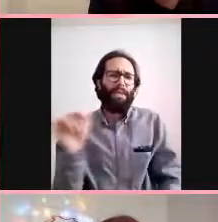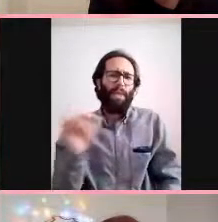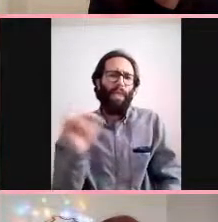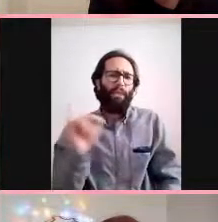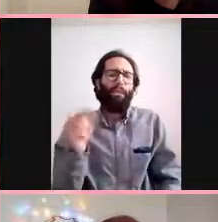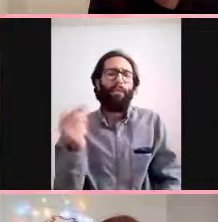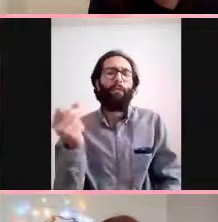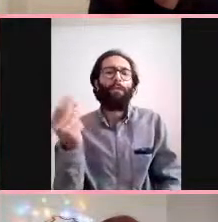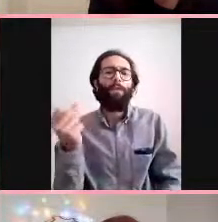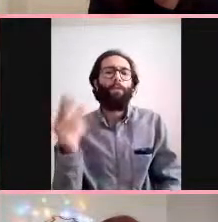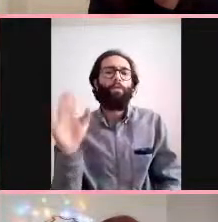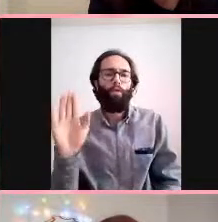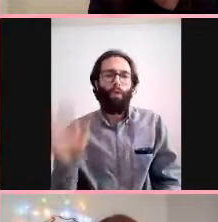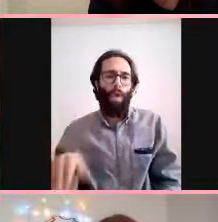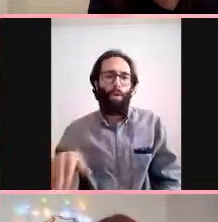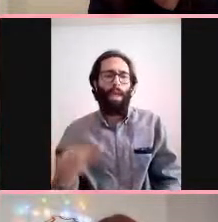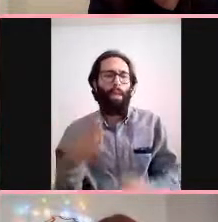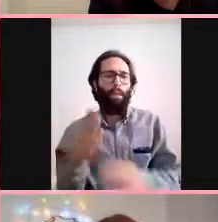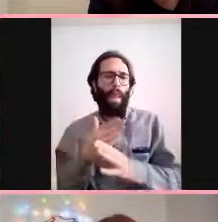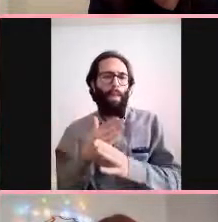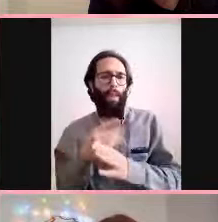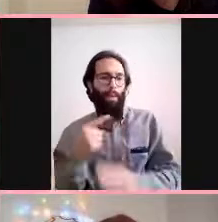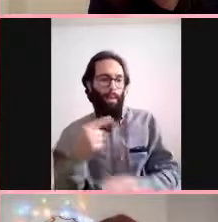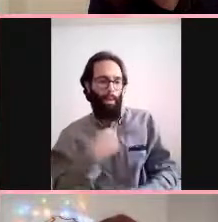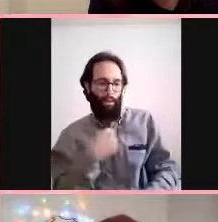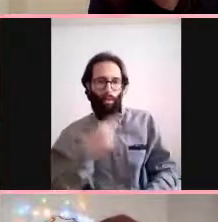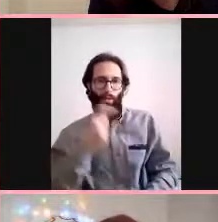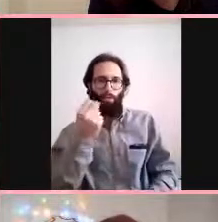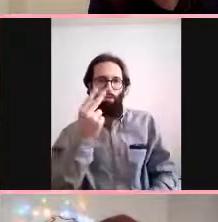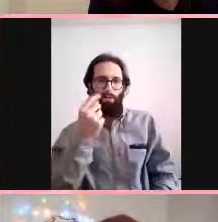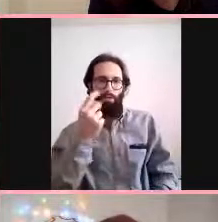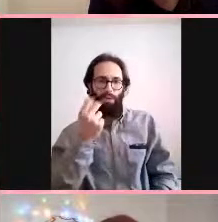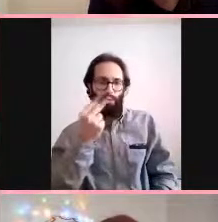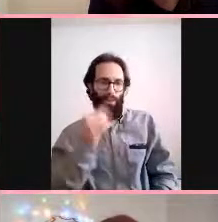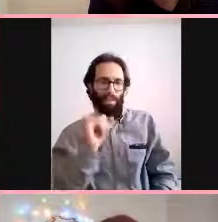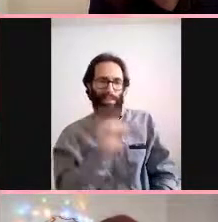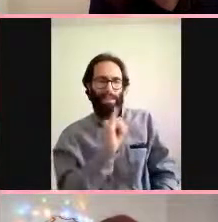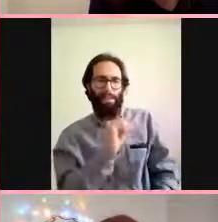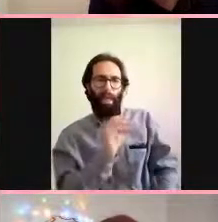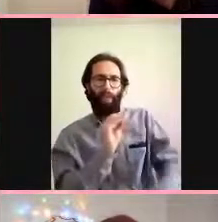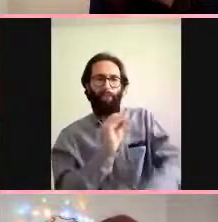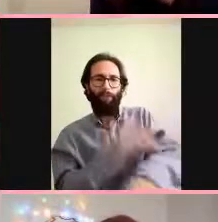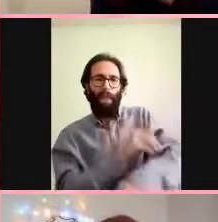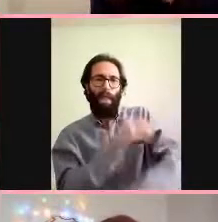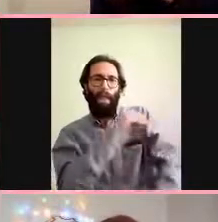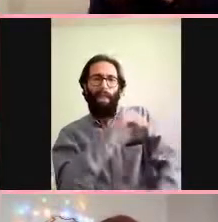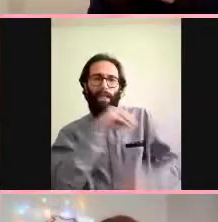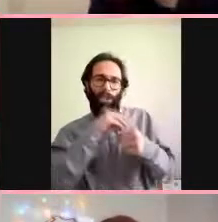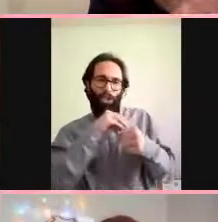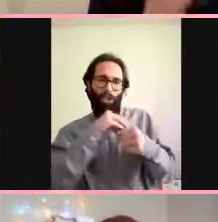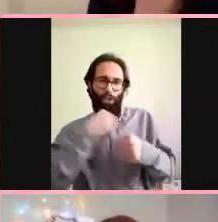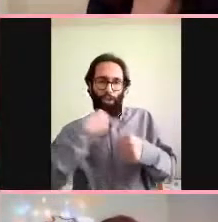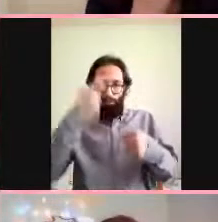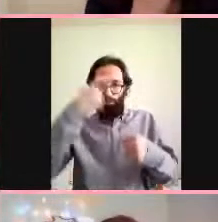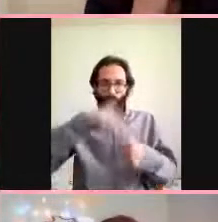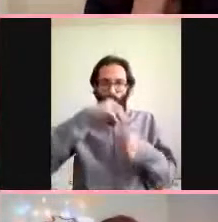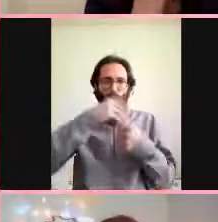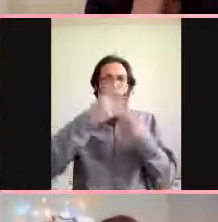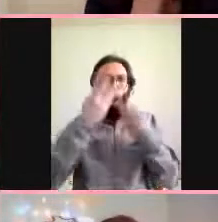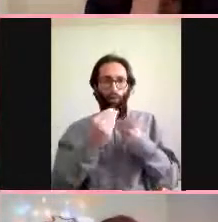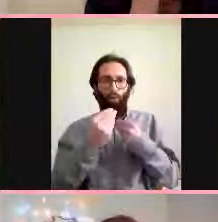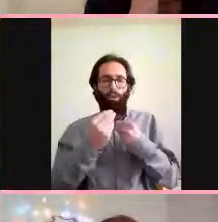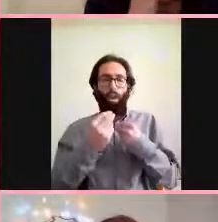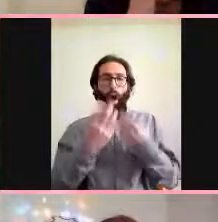bizim zaten hep hani çocukluğumuzdan beri olduğumuz aşılar var onlar hemen hemen hepsi zayıflatılmış aşı ben şimdi